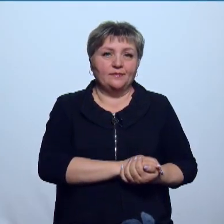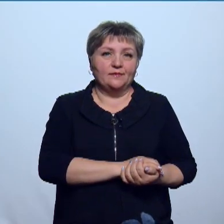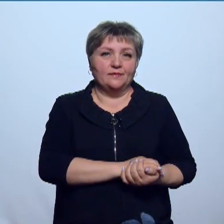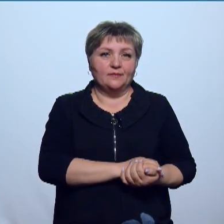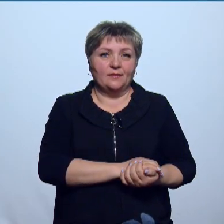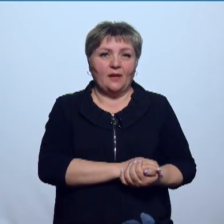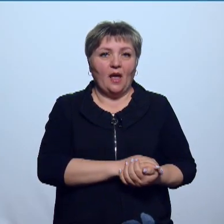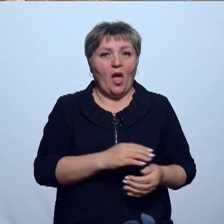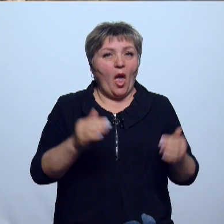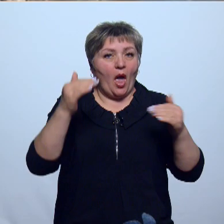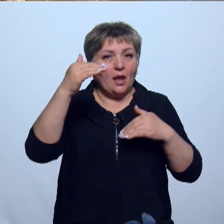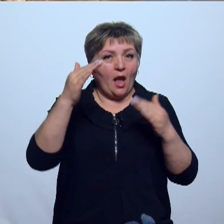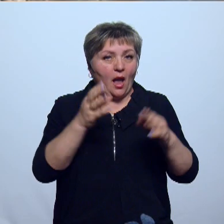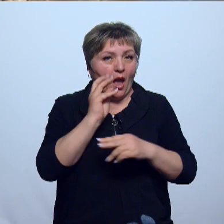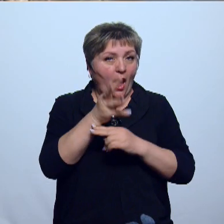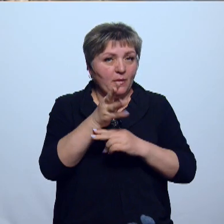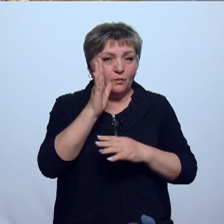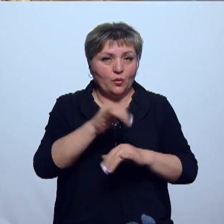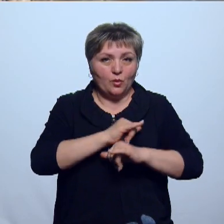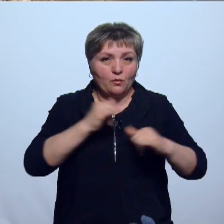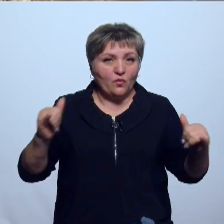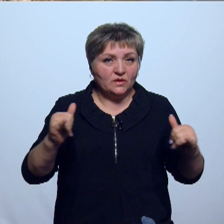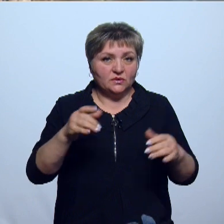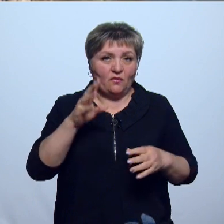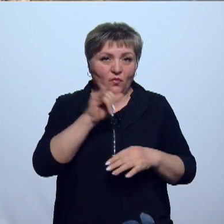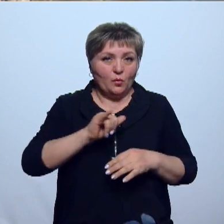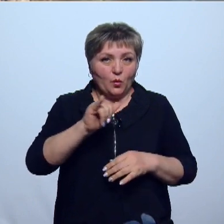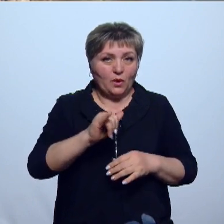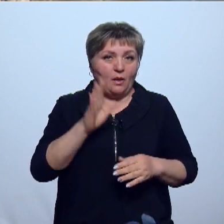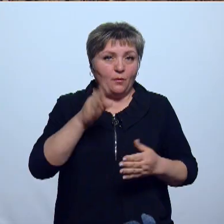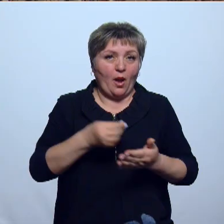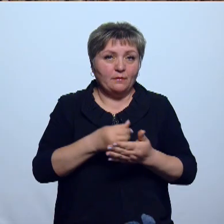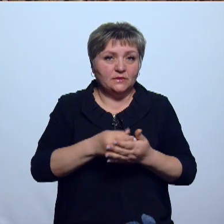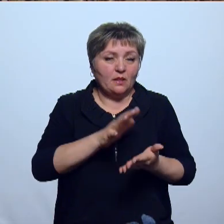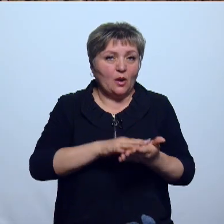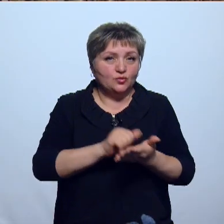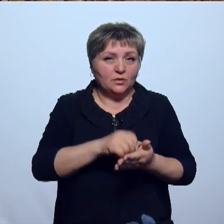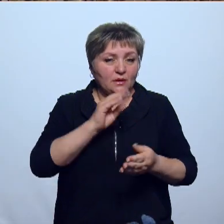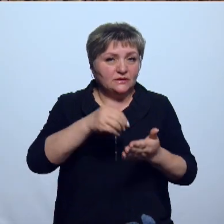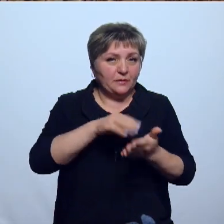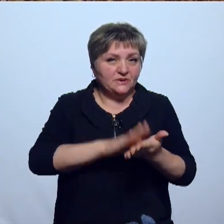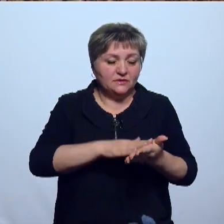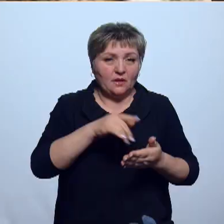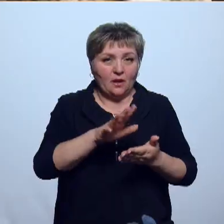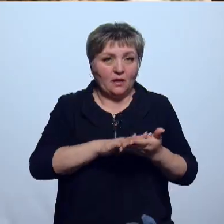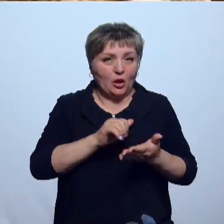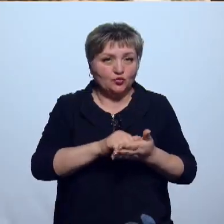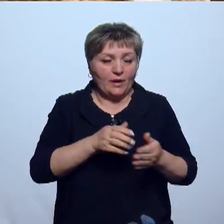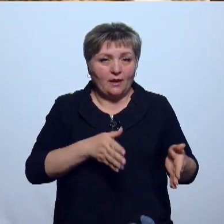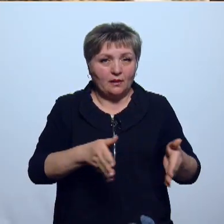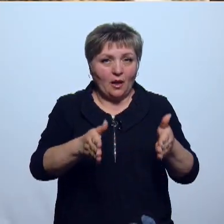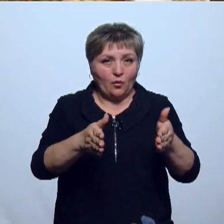А камер станет больше. В Удмуртии начали монтировать новые комплексы фиксации дорожных нарушений. Плюс 25 к тем, что уже